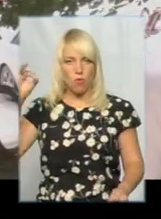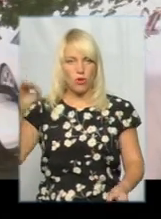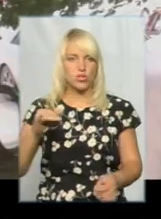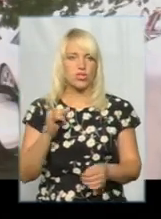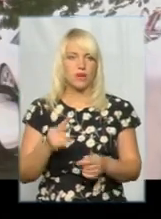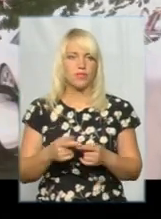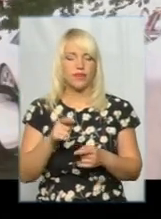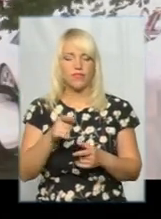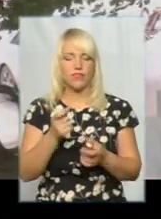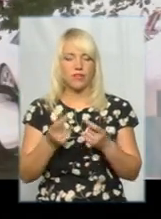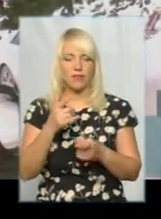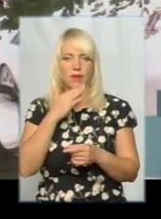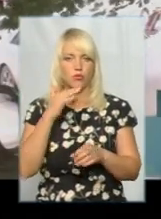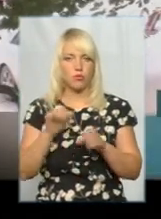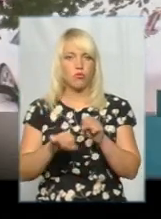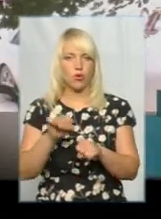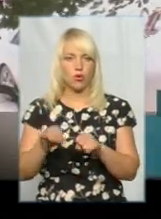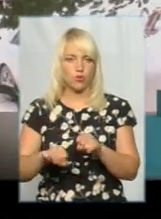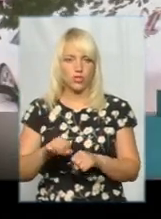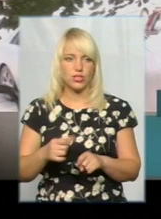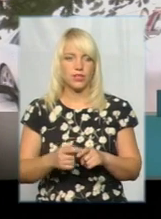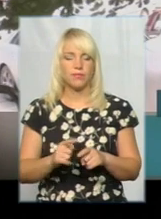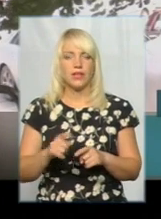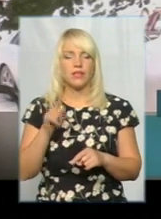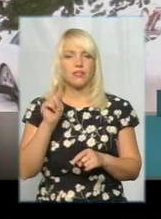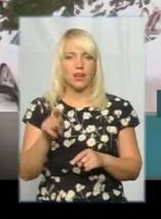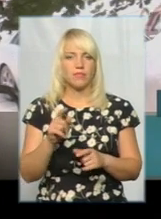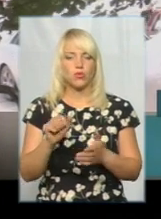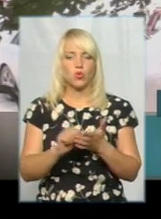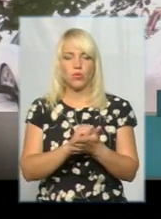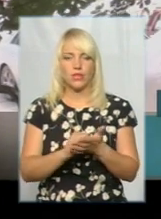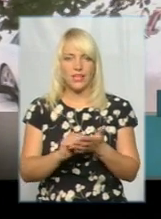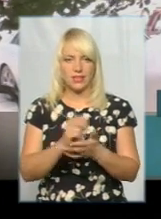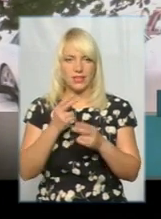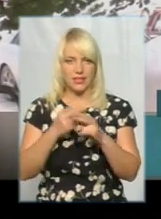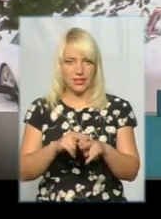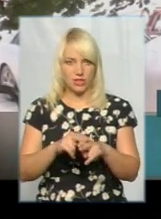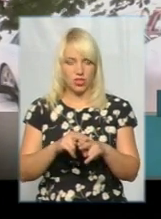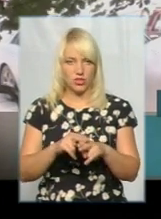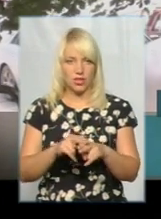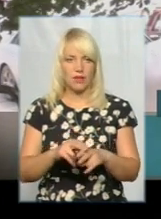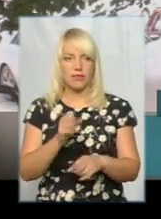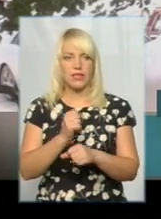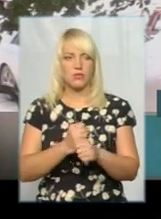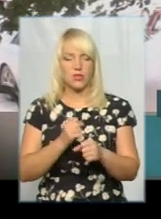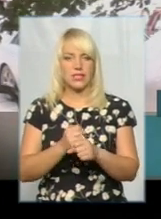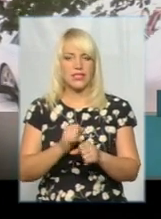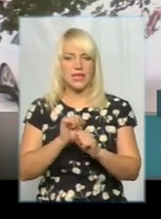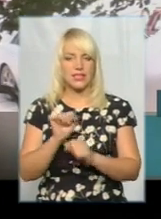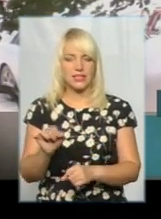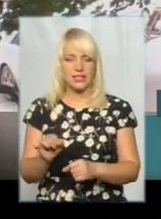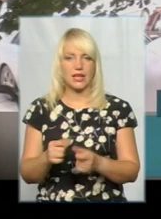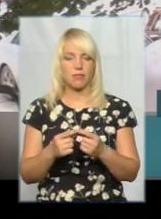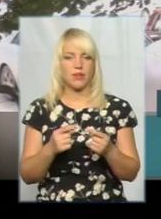'єктом господарювання не проведено посвідчення електроустановок, це документація технічна, спрацювання захисних пристроїв